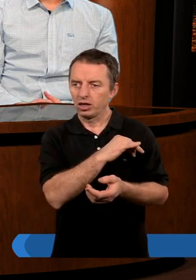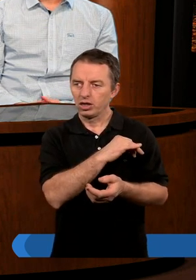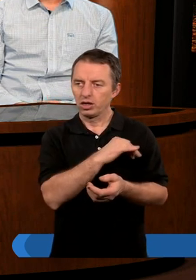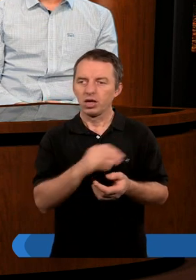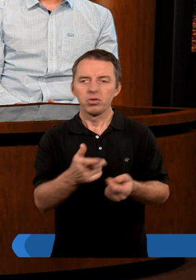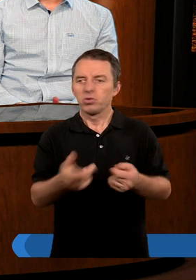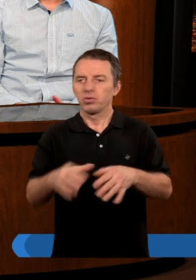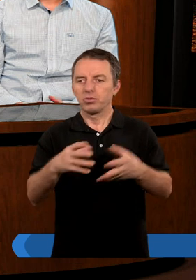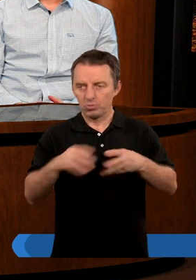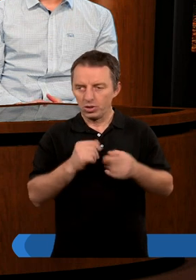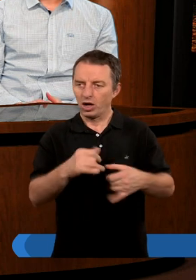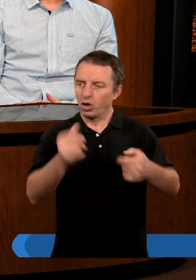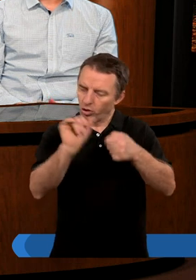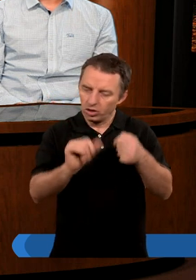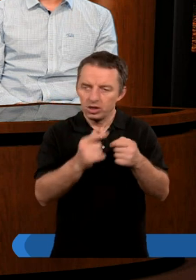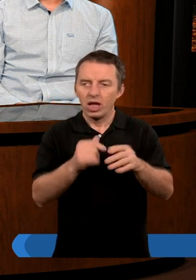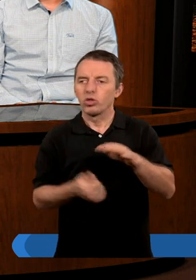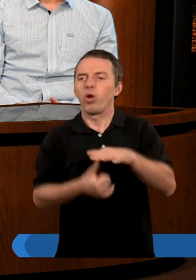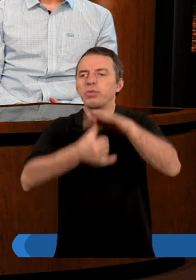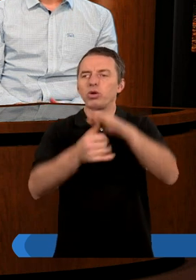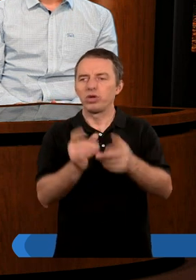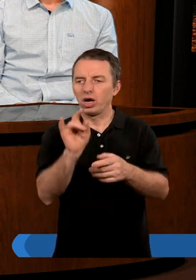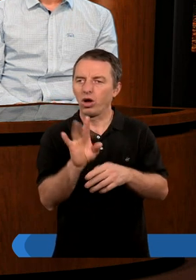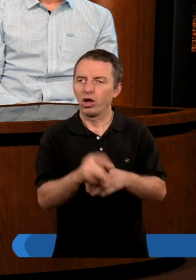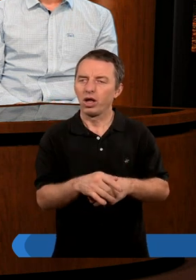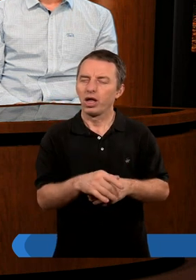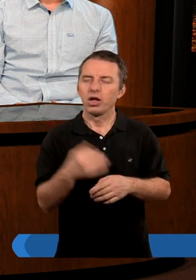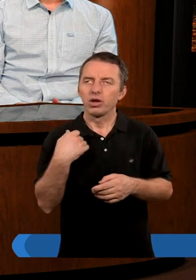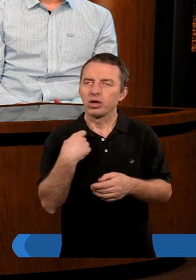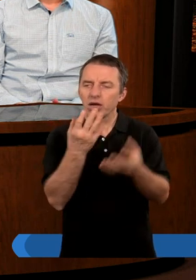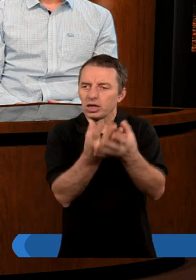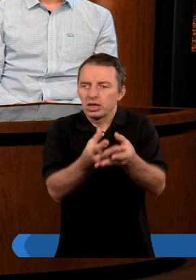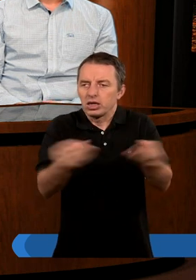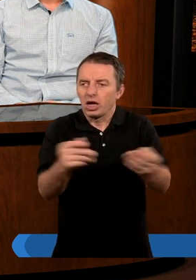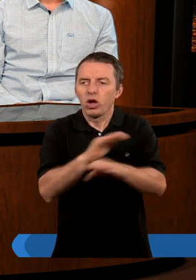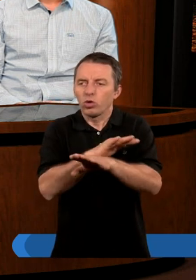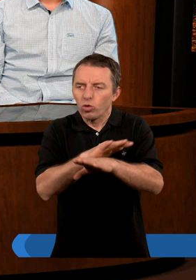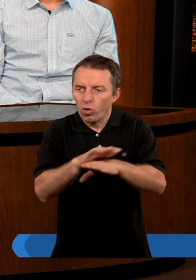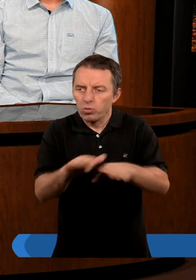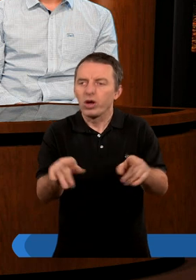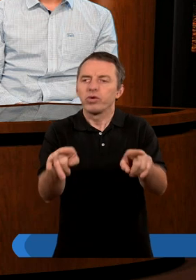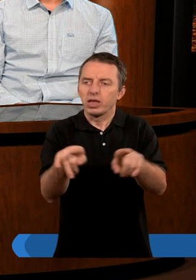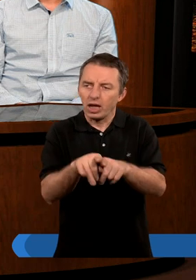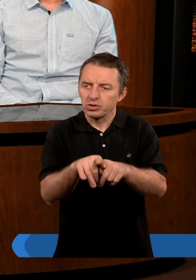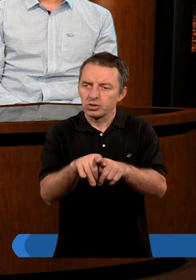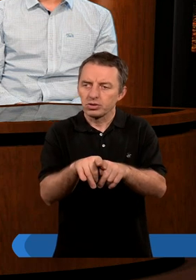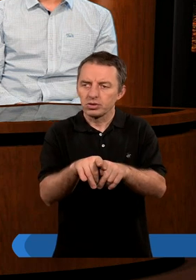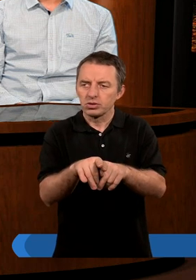nie przejmuje kontroli nad naszym życiem, nie dominuje go. Czyli to nie jest tak, że znika zupełnie, ale